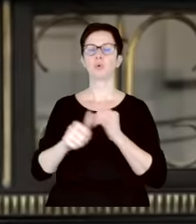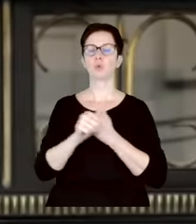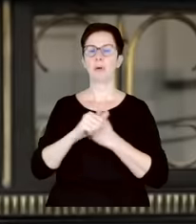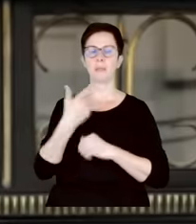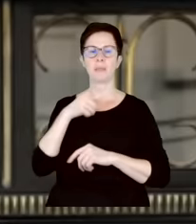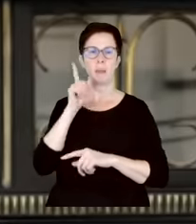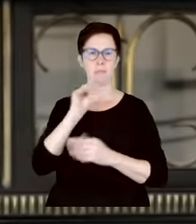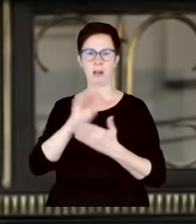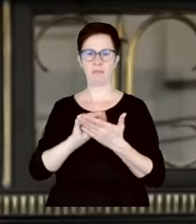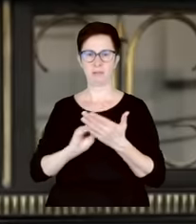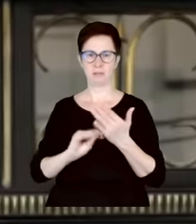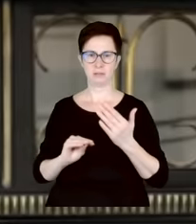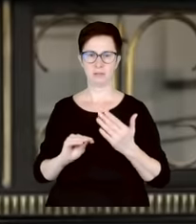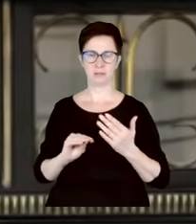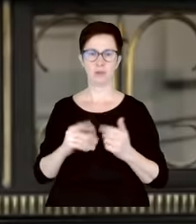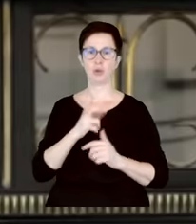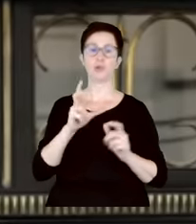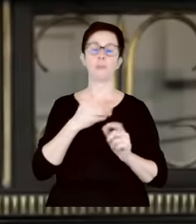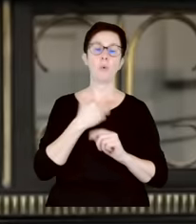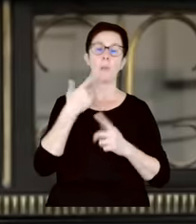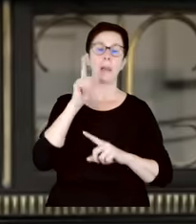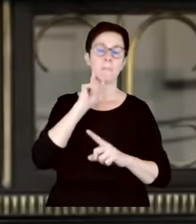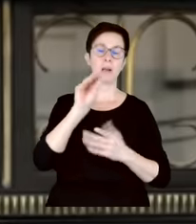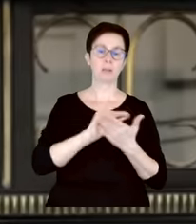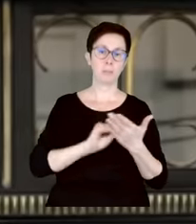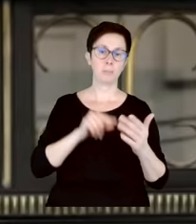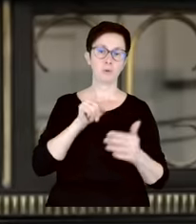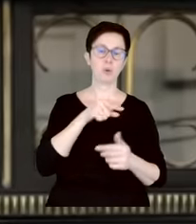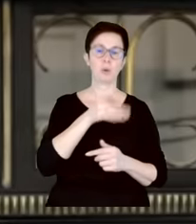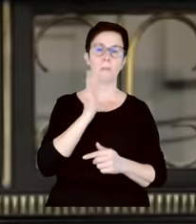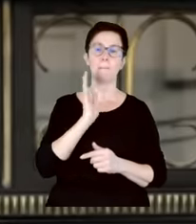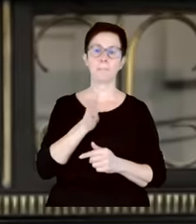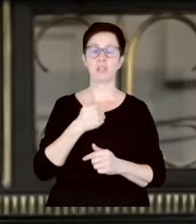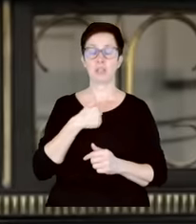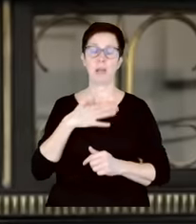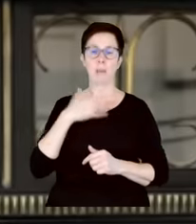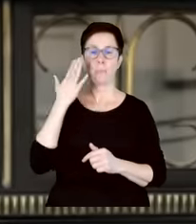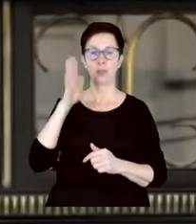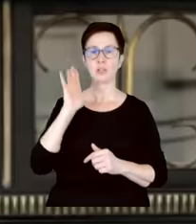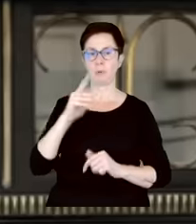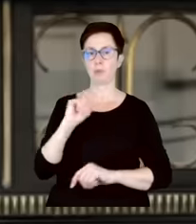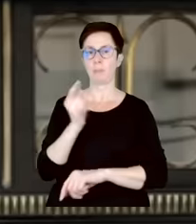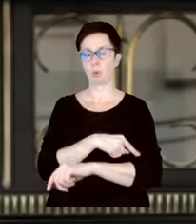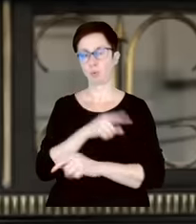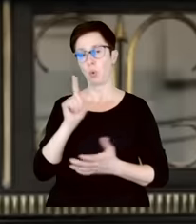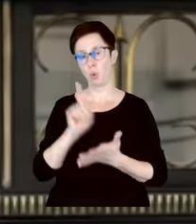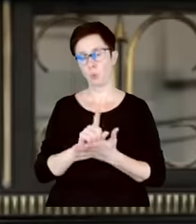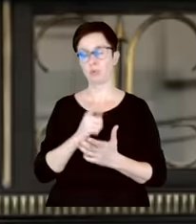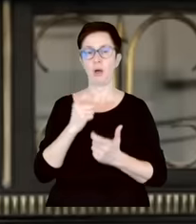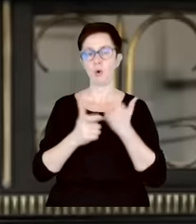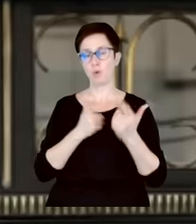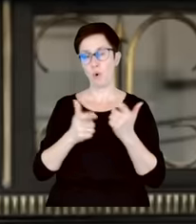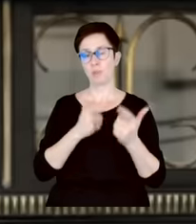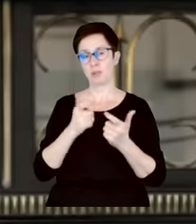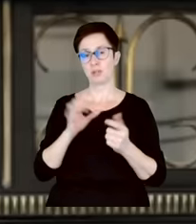to czy doszło do poświadczenia nieprawdy będzie jakby, tutaj będzie, mam nadzieję, prokuratura zdąży jeszcze tutaj się na ten temat wypowiedzieć.